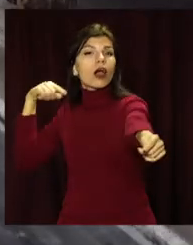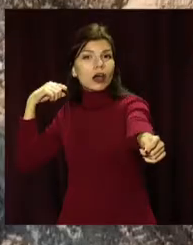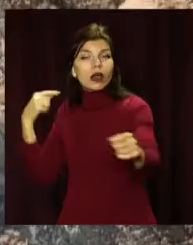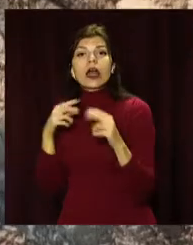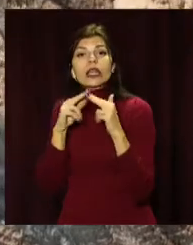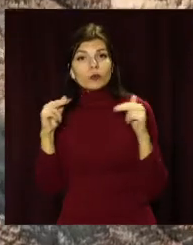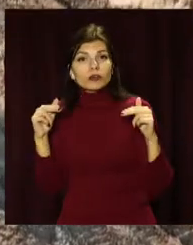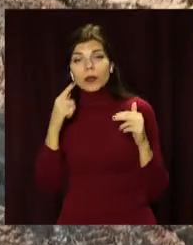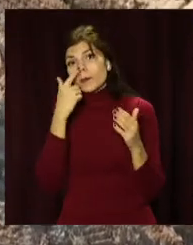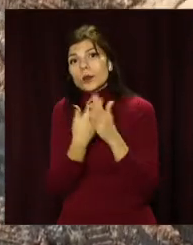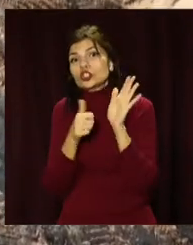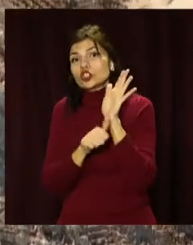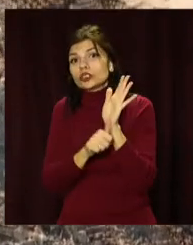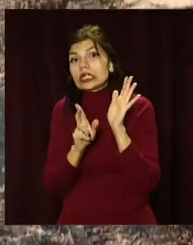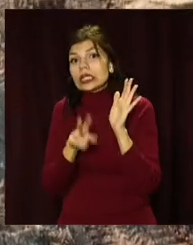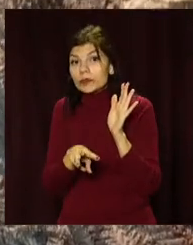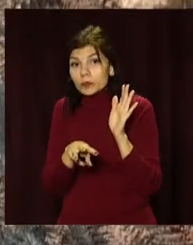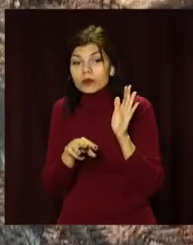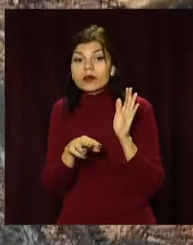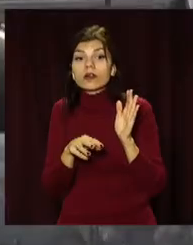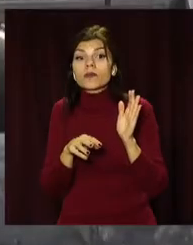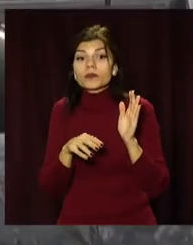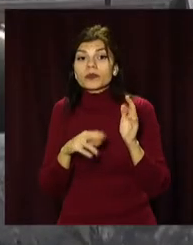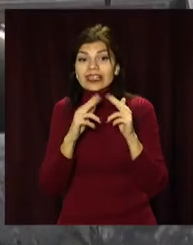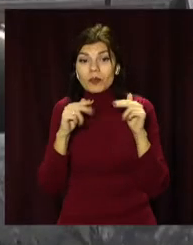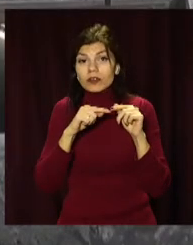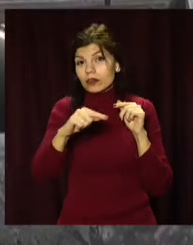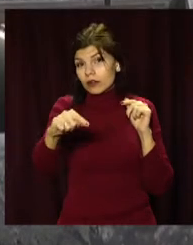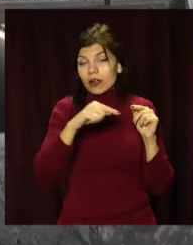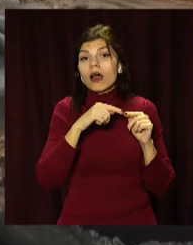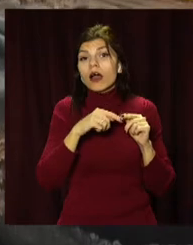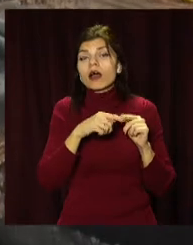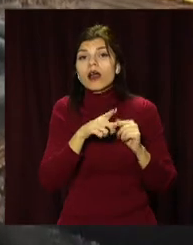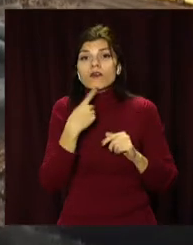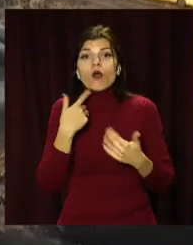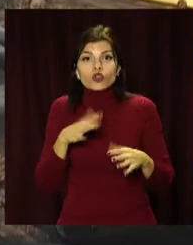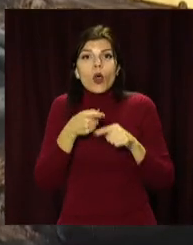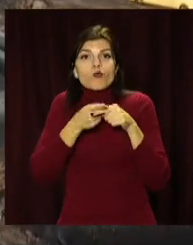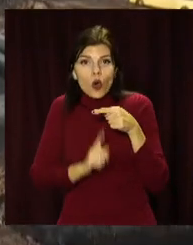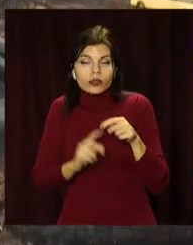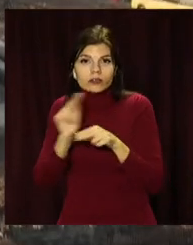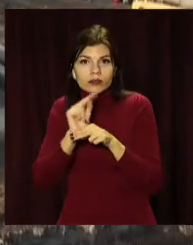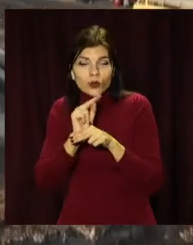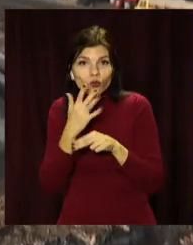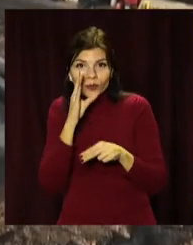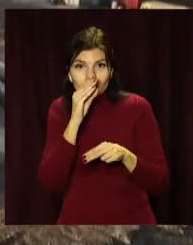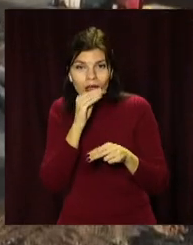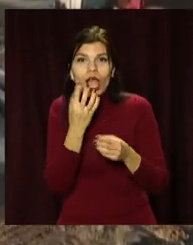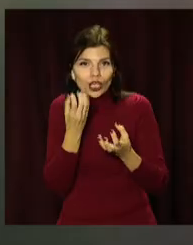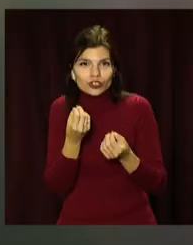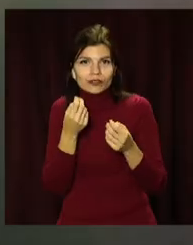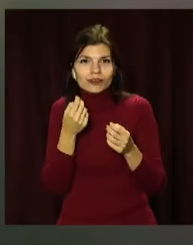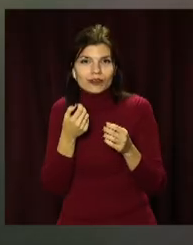Дніпропетровщині майже 60 кілометрів. Наразі зведена вже половина автошляху. Марія Трибушенко, Євген